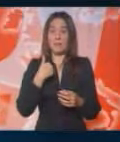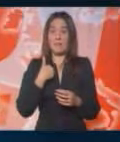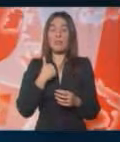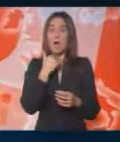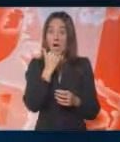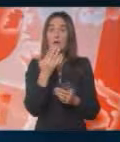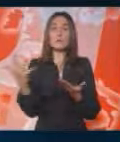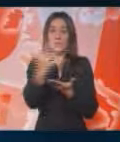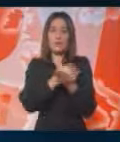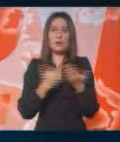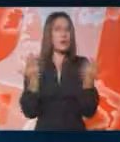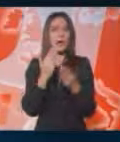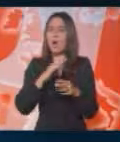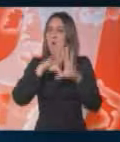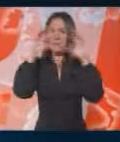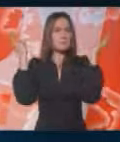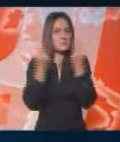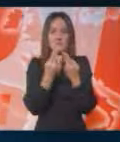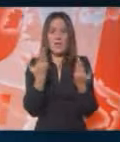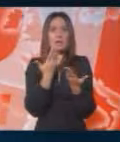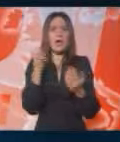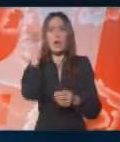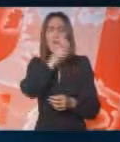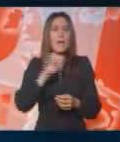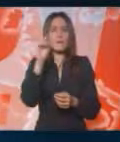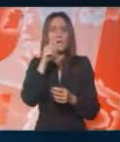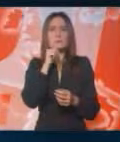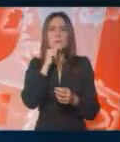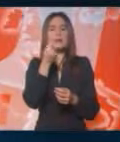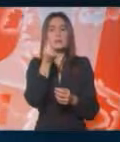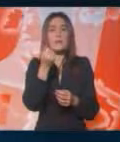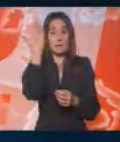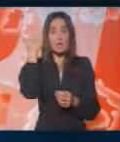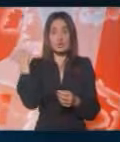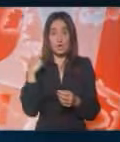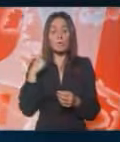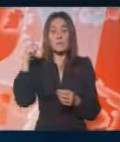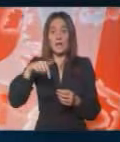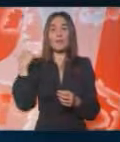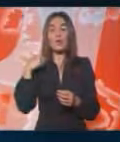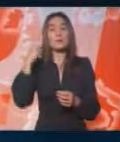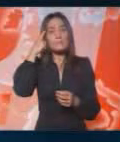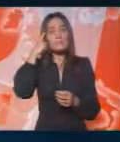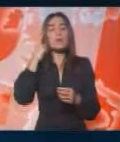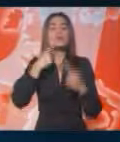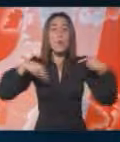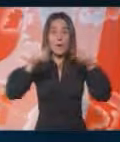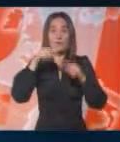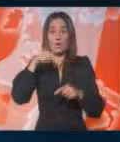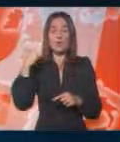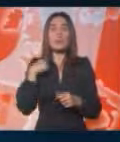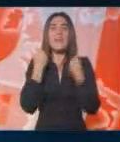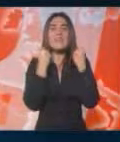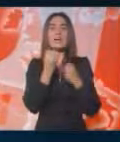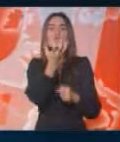ako bi se koristilo kao i svuda u svetu kao što koristi Eurostat trekuće cene iz prošle godine za ovu godinu, znači oporovak ove godine je jačio od